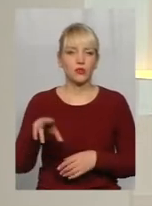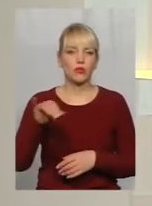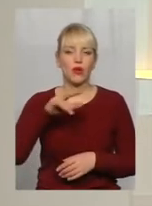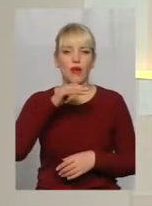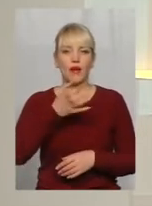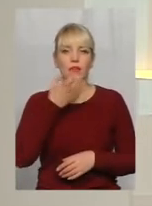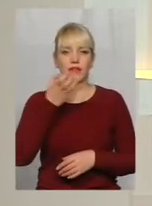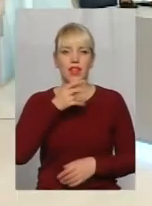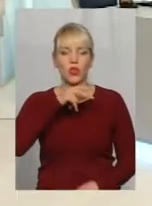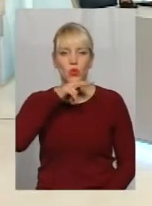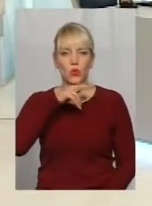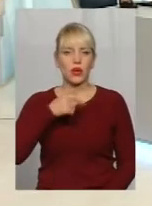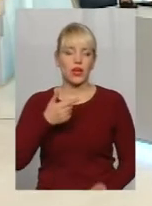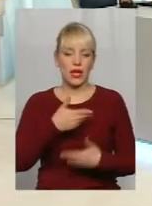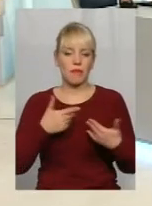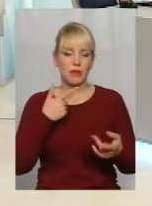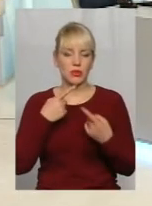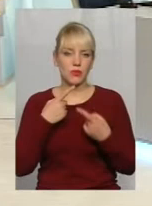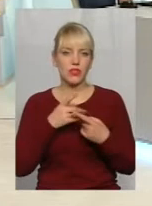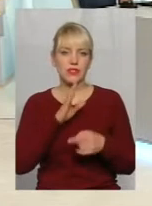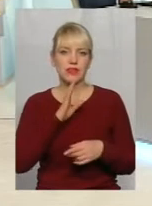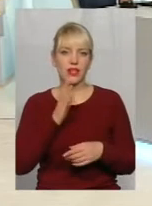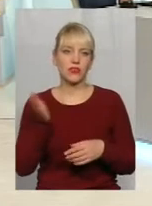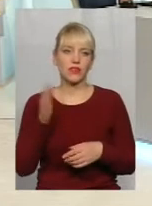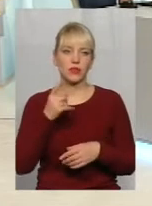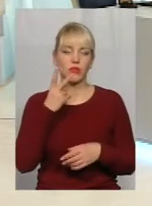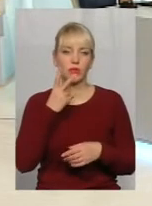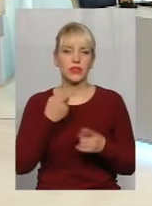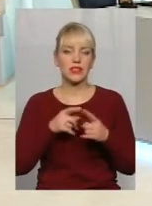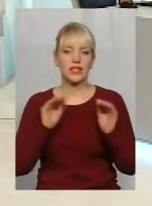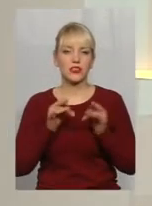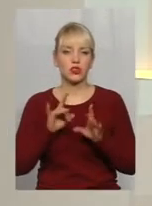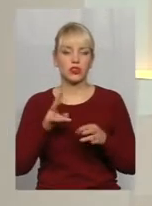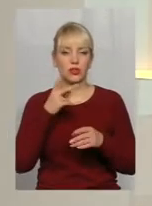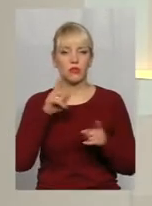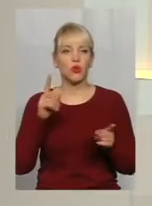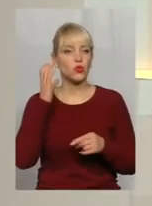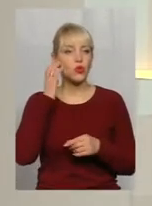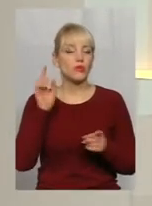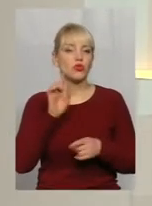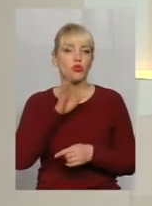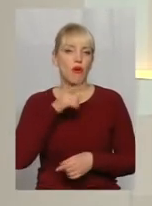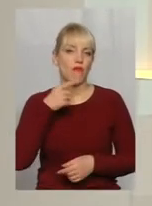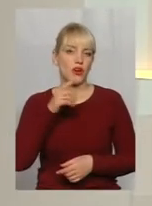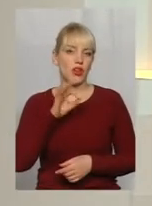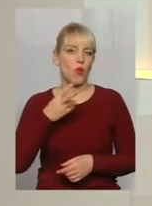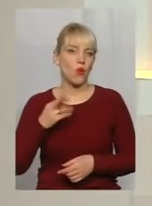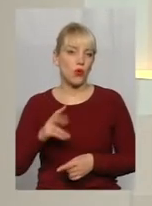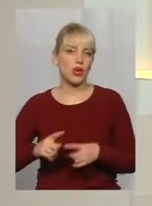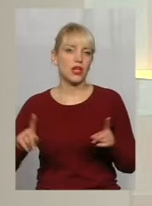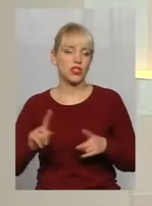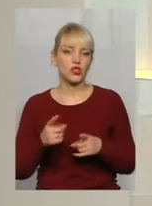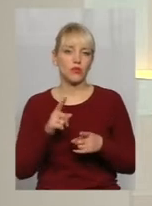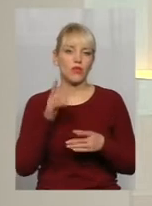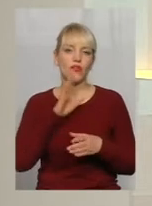поспілкувалися з нею. Давайте одразу подивимося цей сюжет, послухаємо, що говорила Ольга, і, можливо, почемо, навіть чому ж вона виступає за